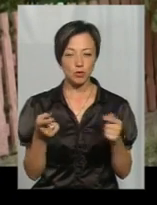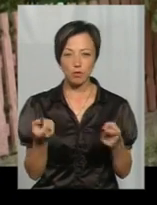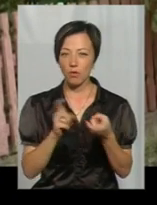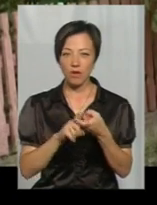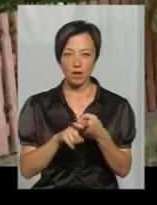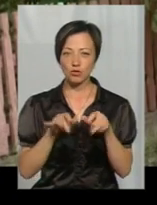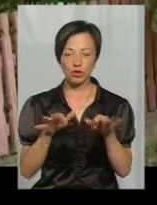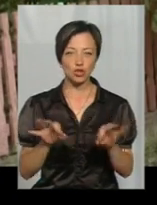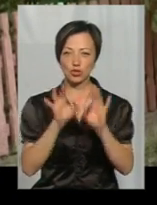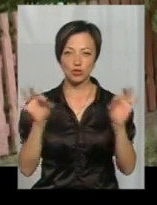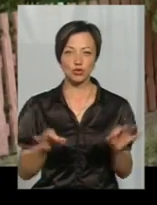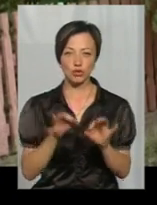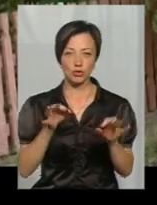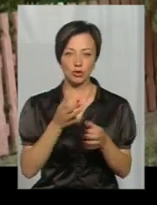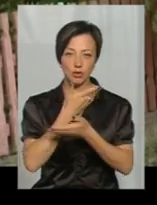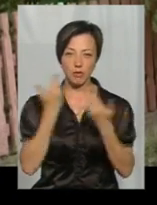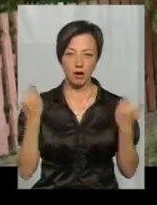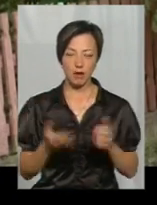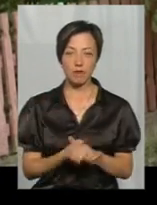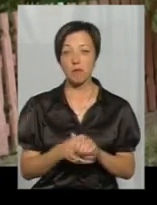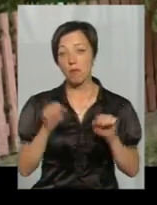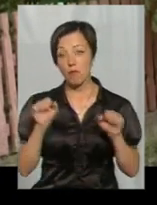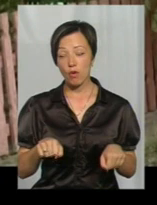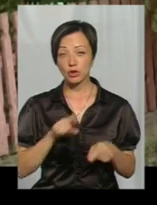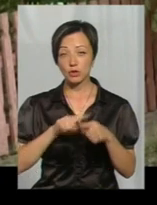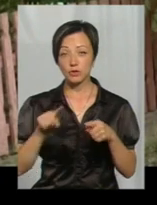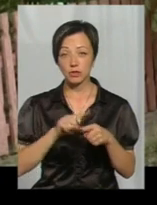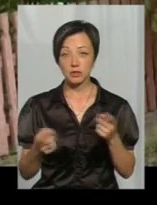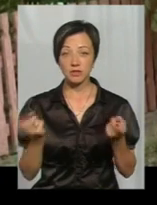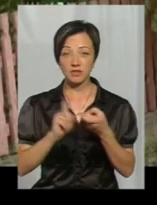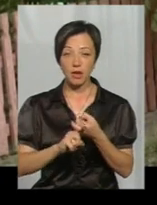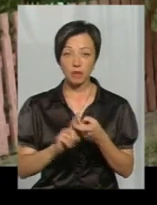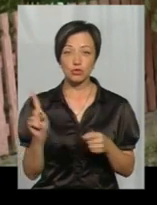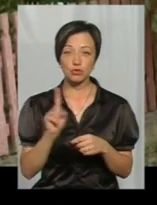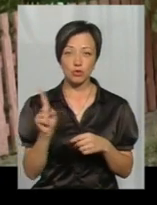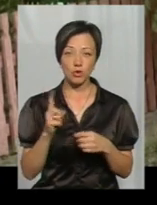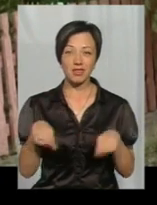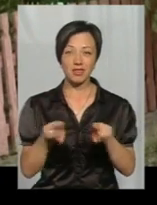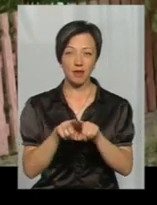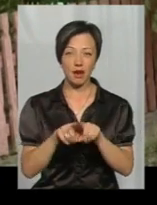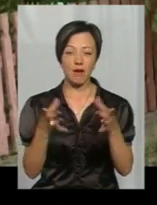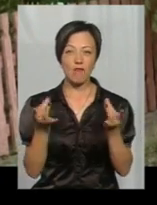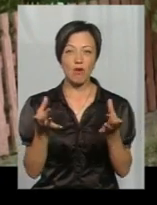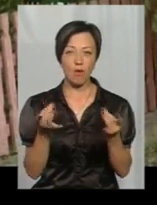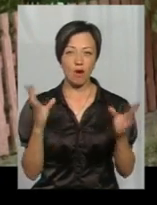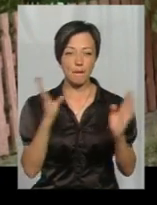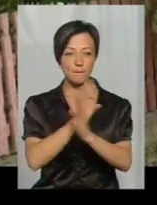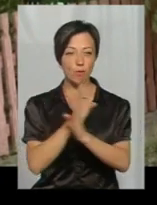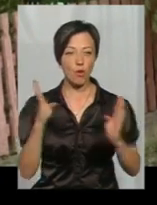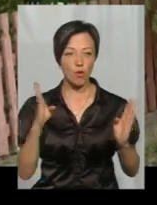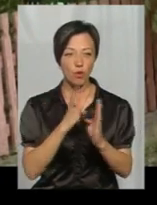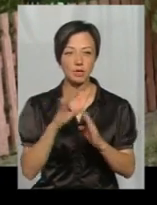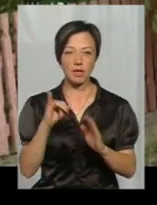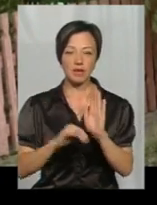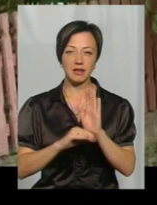'язано з жуками нічого немає. Може, воно, скоріше всього, зв'язане з тим, що така волога погода і